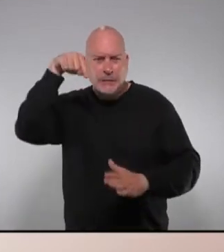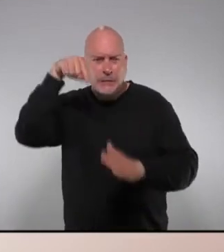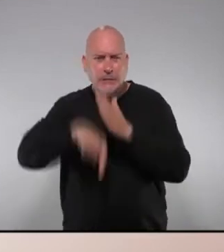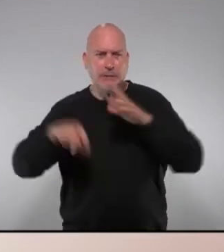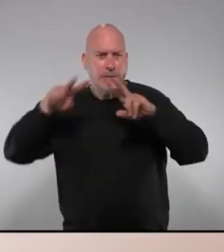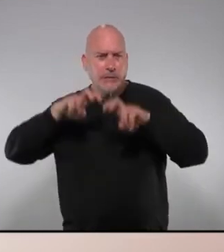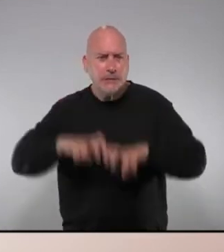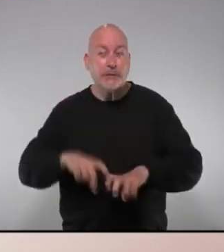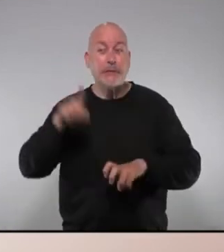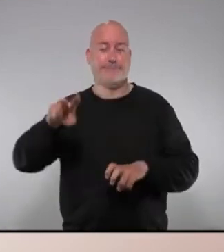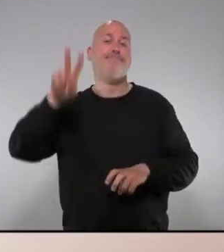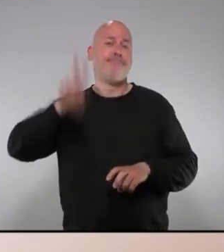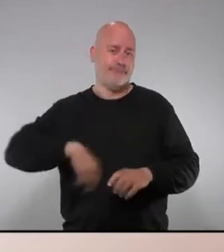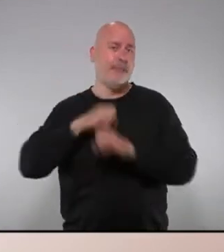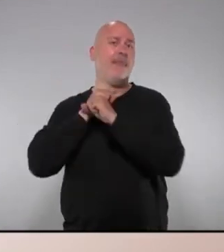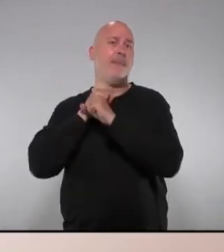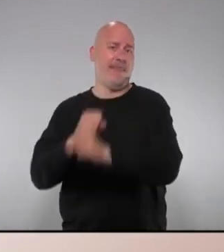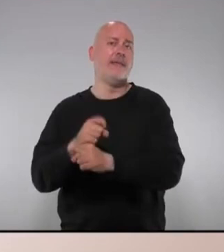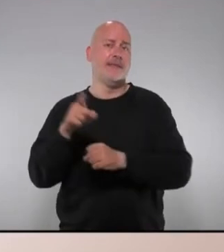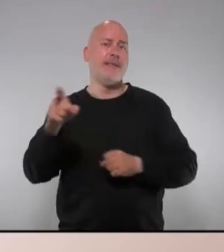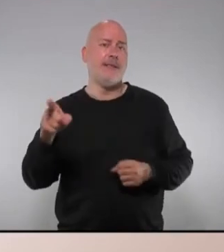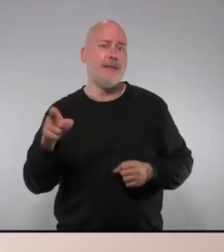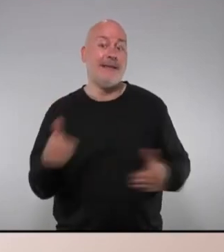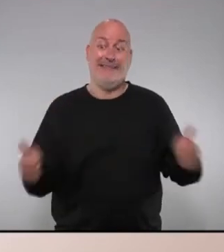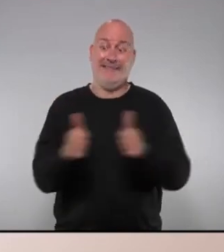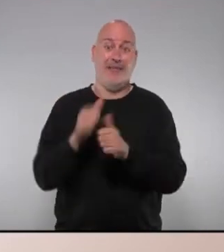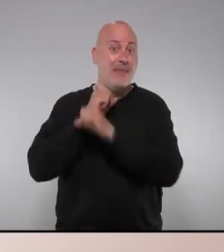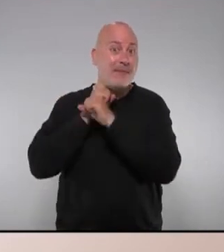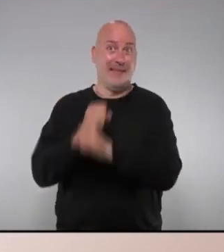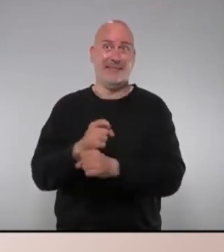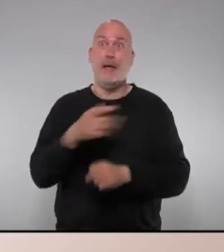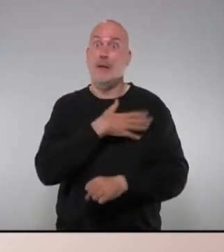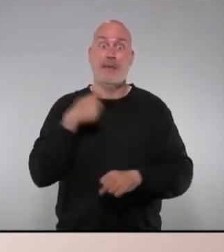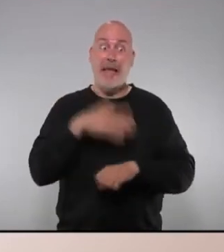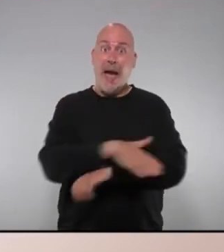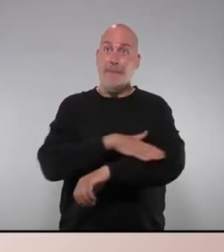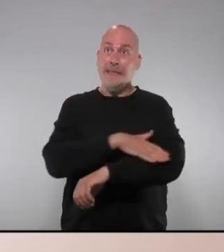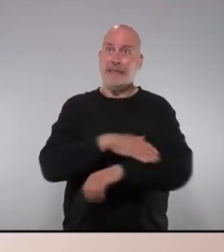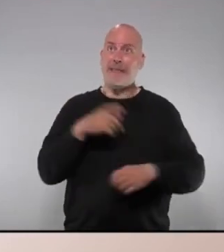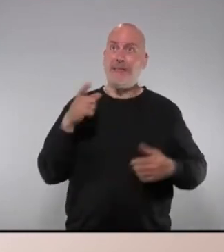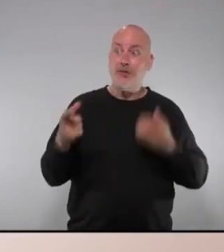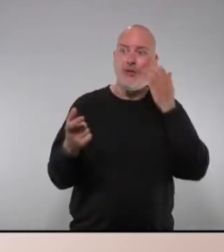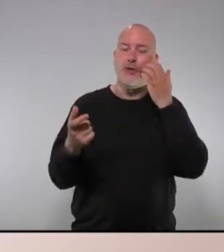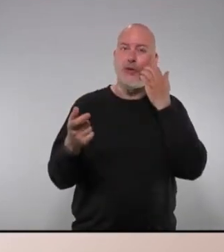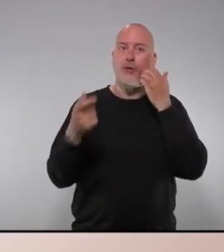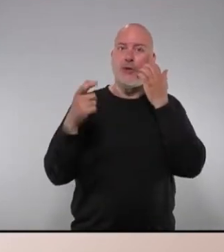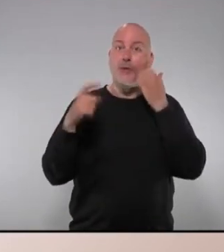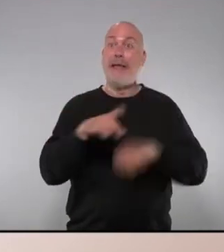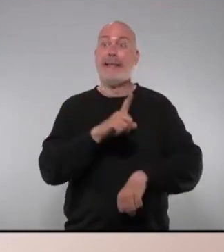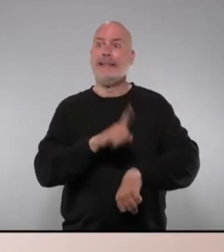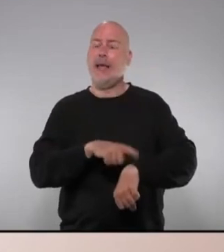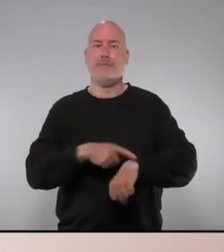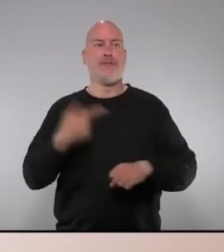gros que és el drama de la dependència la dependència que les administracions fan veure que no veuen que és la gran indignitat del nostre temps